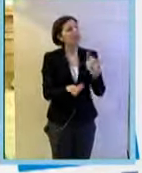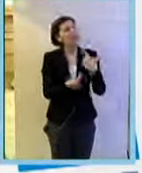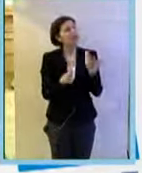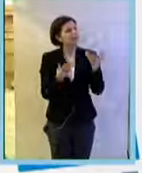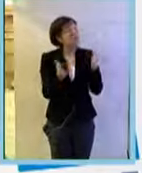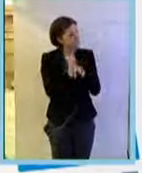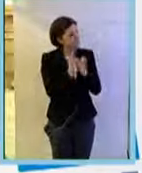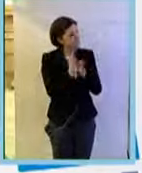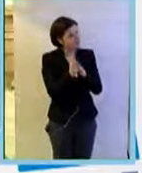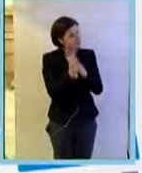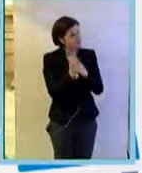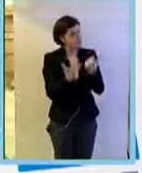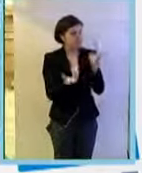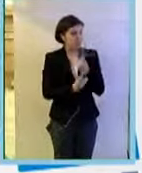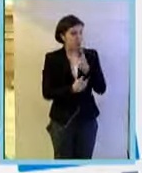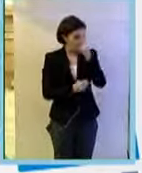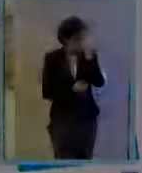complimenti è stato un vero onore un piacere averla qua signore un onore mio